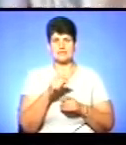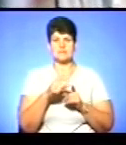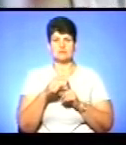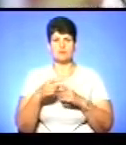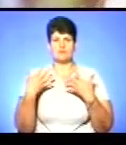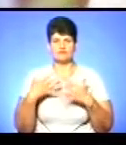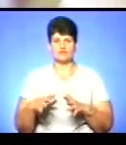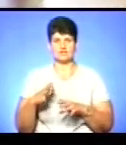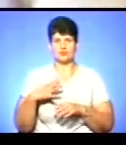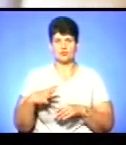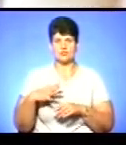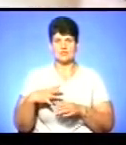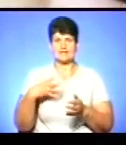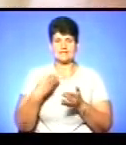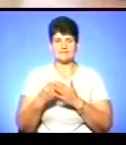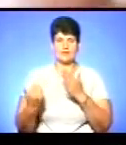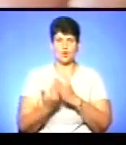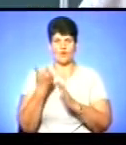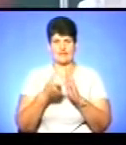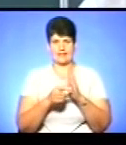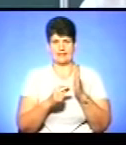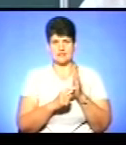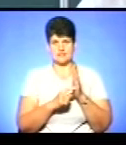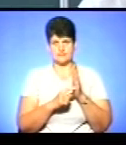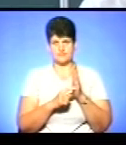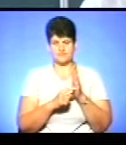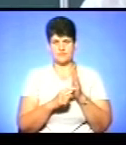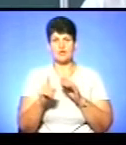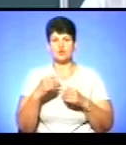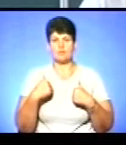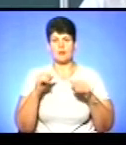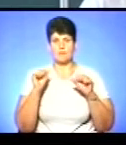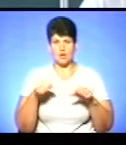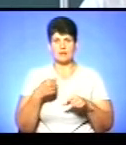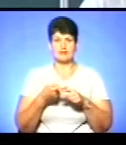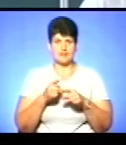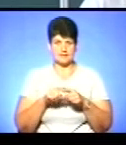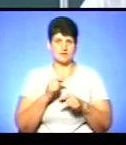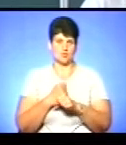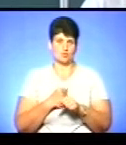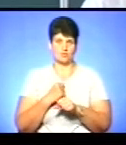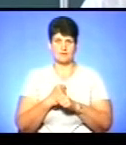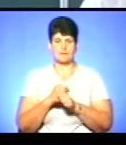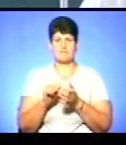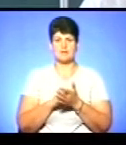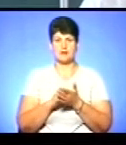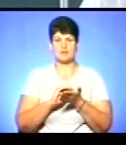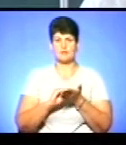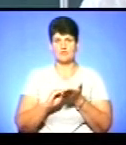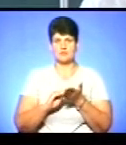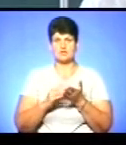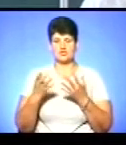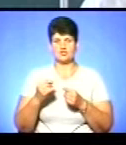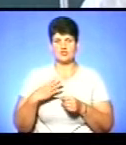вже з нетерпінням очікує свій новий клас. Що ми могли, то ми зробили. Матеріали повиписували, ще